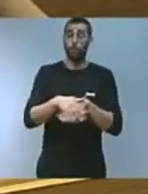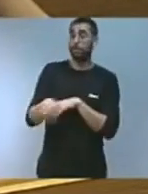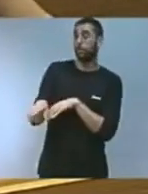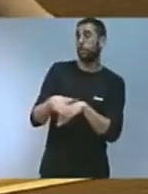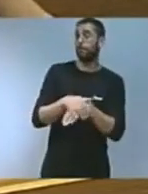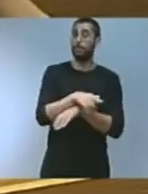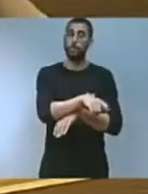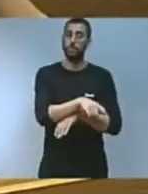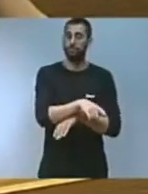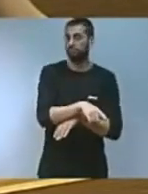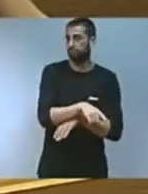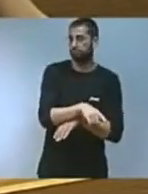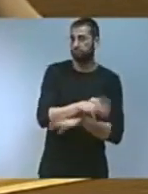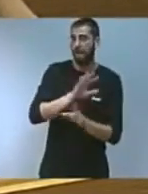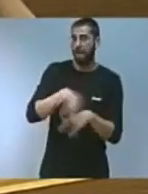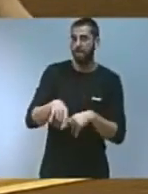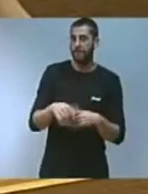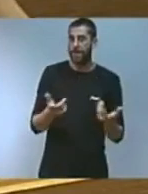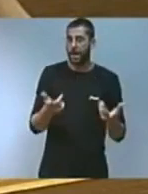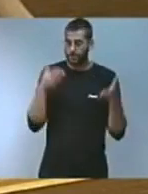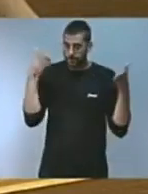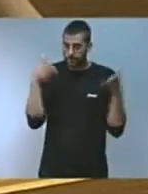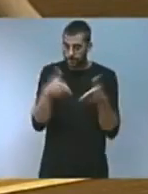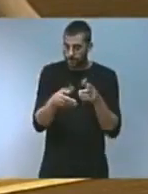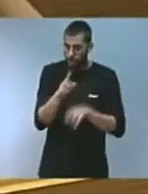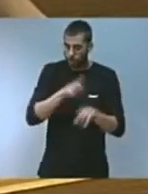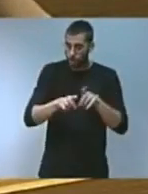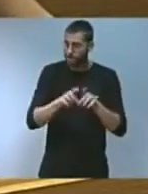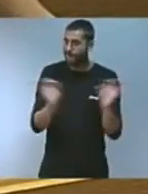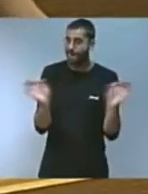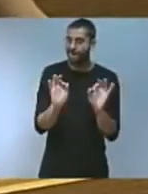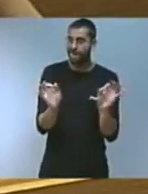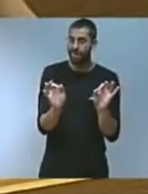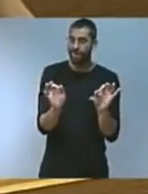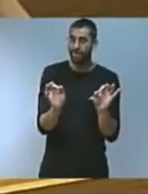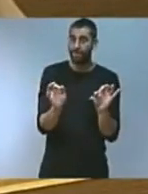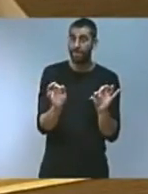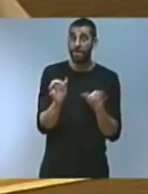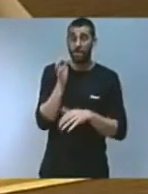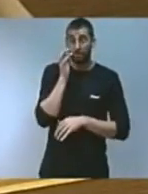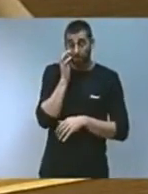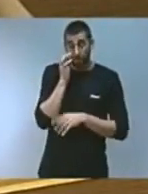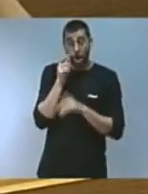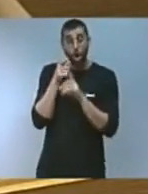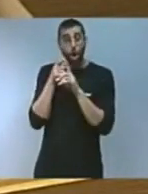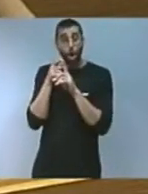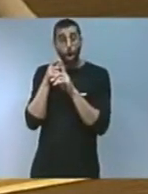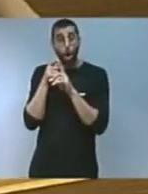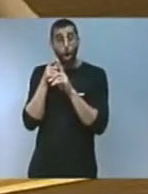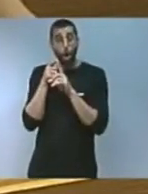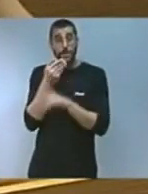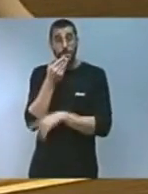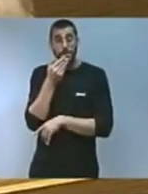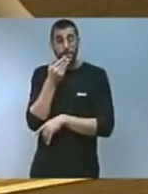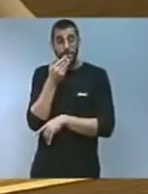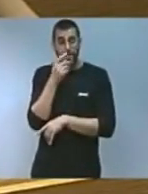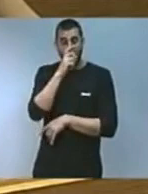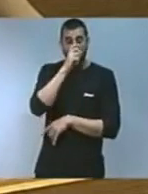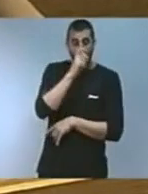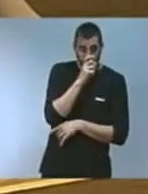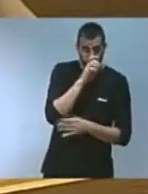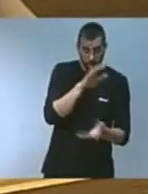estàvem generant els focos del problema. I no complirem amb els objectius si passada de l'advertència a l